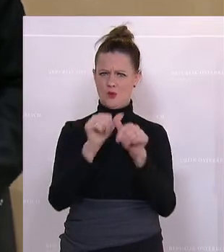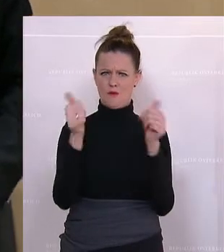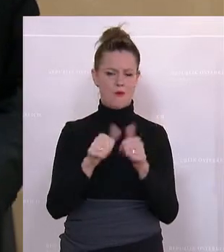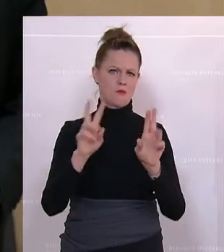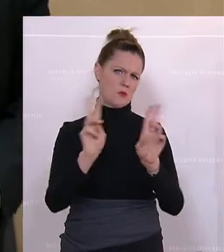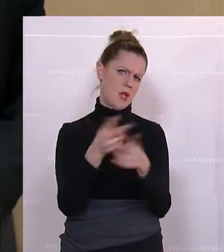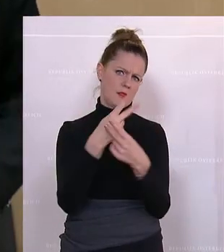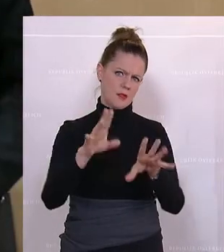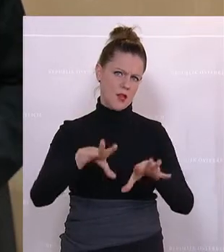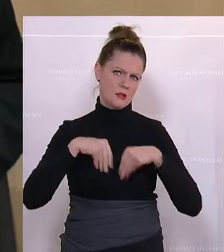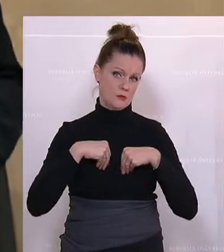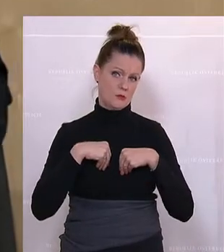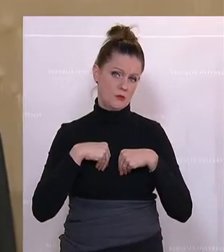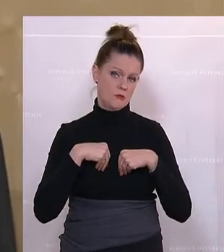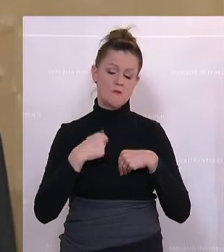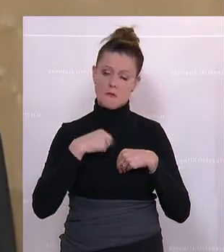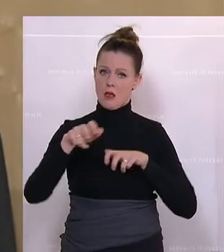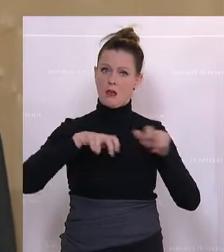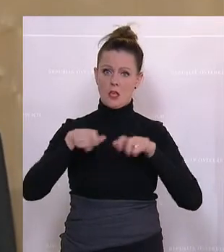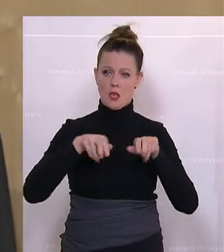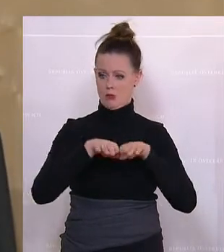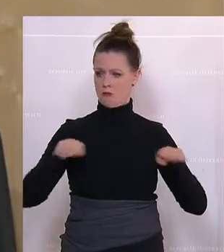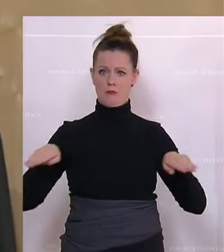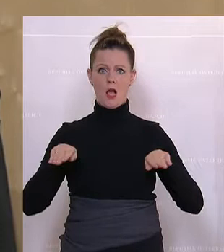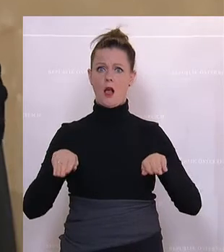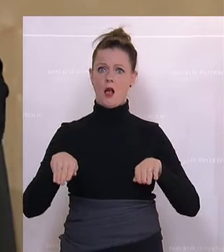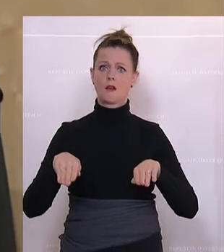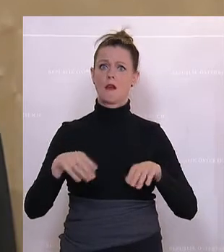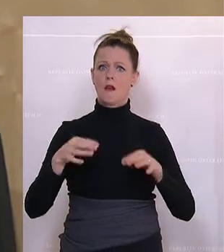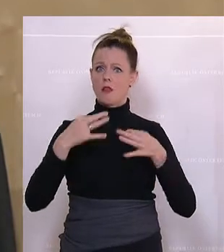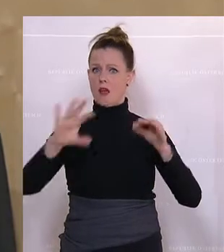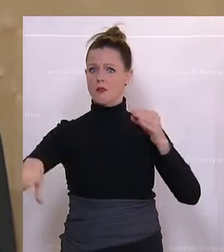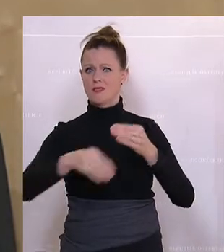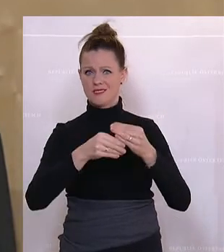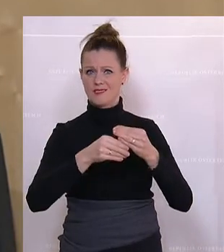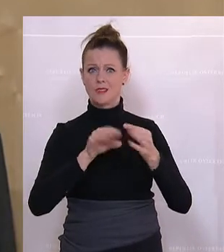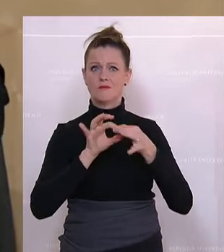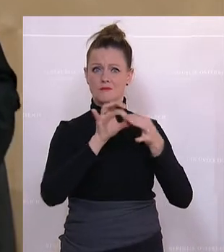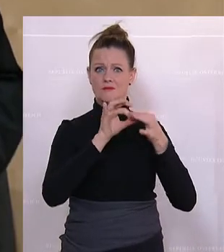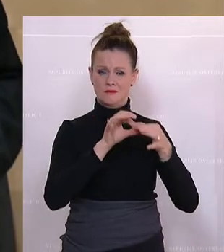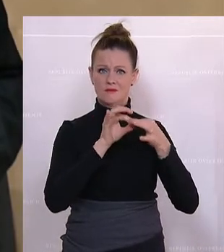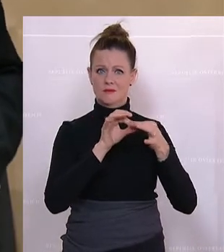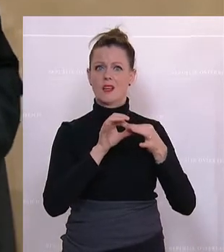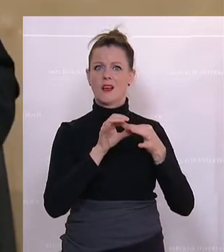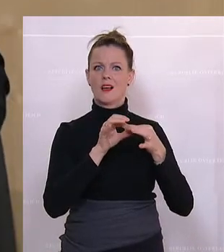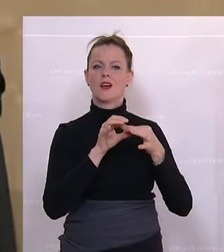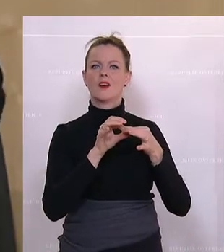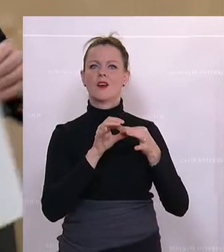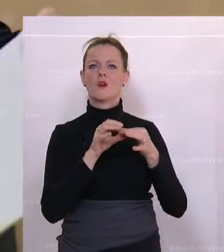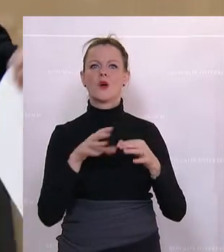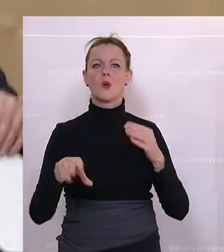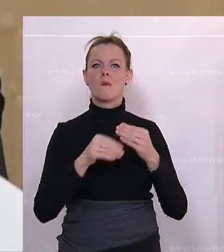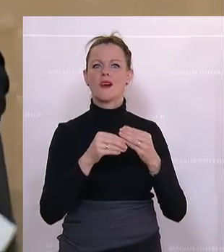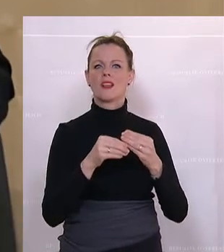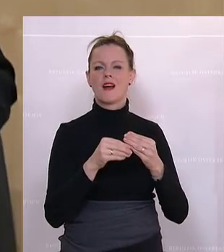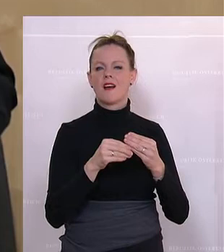Und ich traue mich das auch von der Regierungsbank deshalb zu kommentieren, weil er sich auf einen Wahlvorgang 2019 implizit bezogen hat. Da haben wir